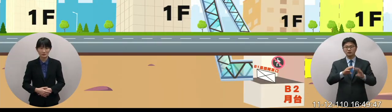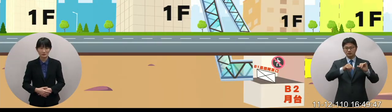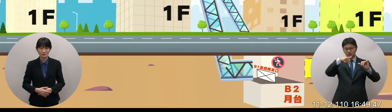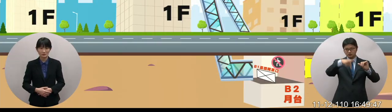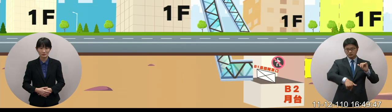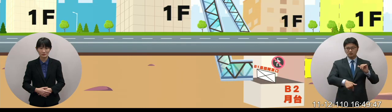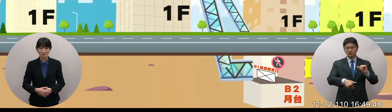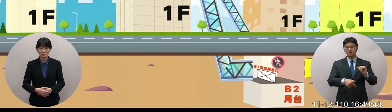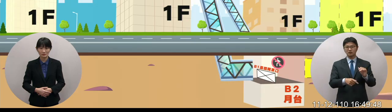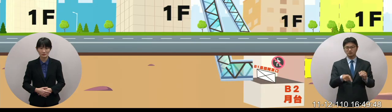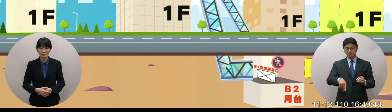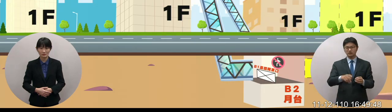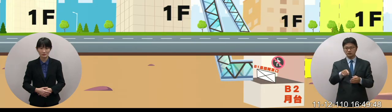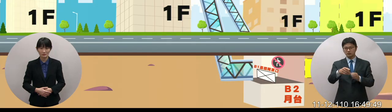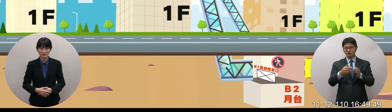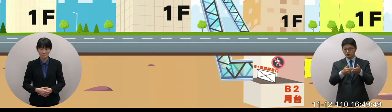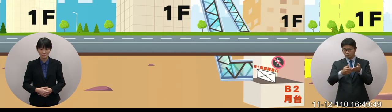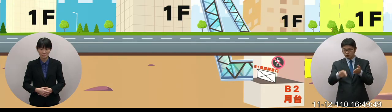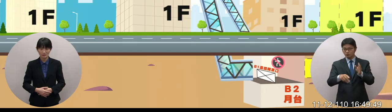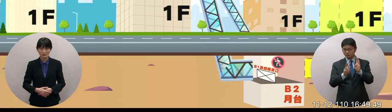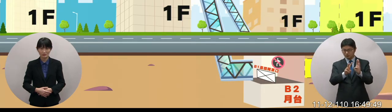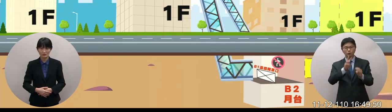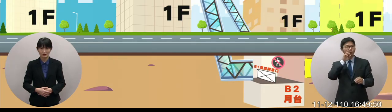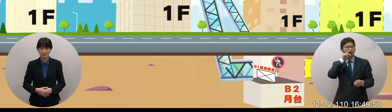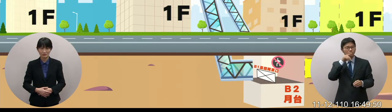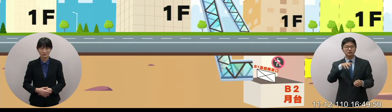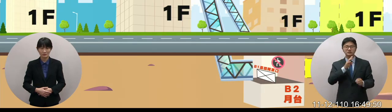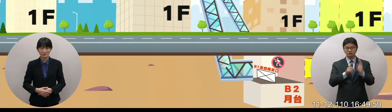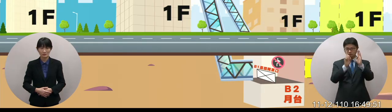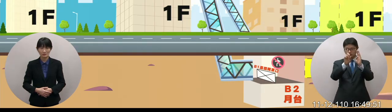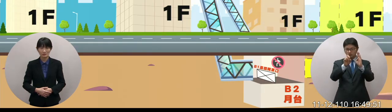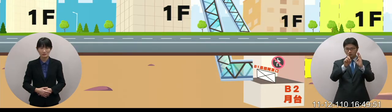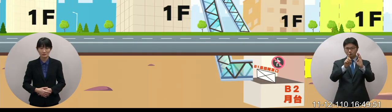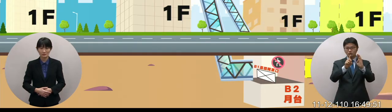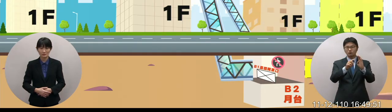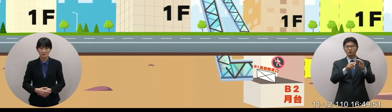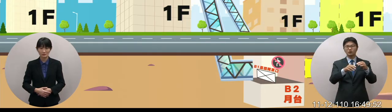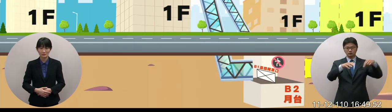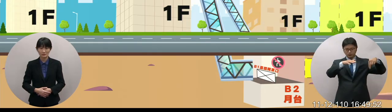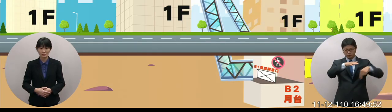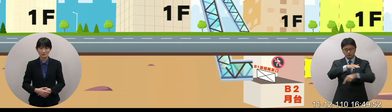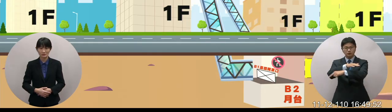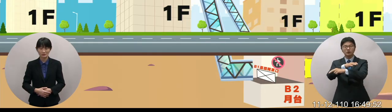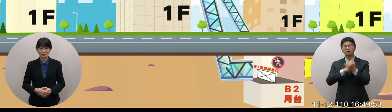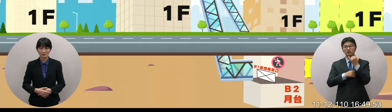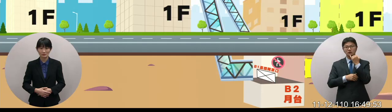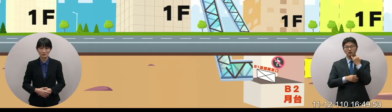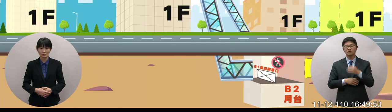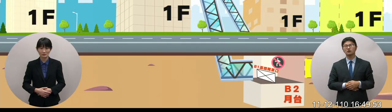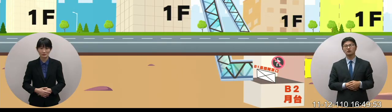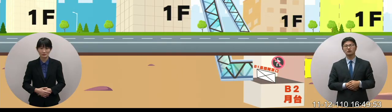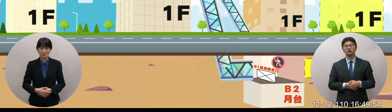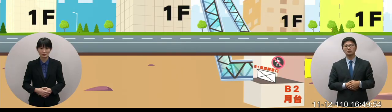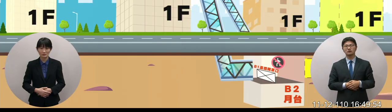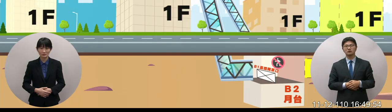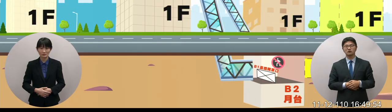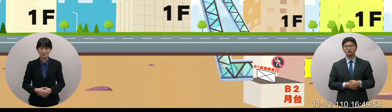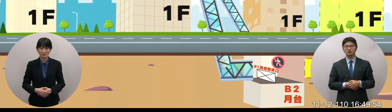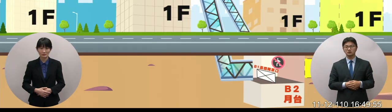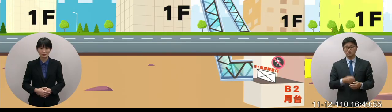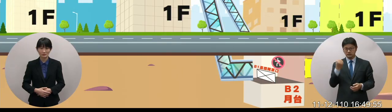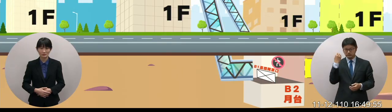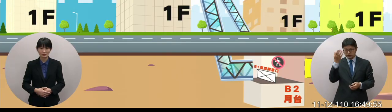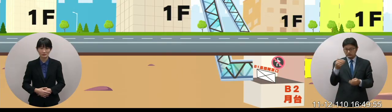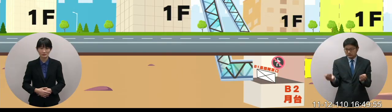1這邊B2寫錯了接到了B1的月台就這邊唯一我剛剛講了新開發區